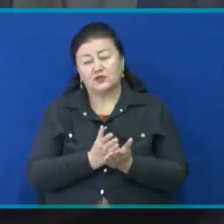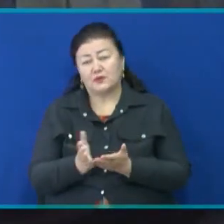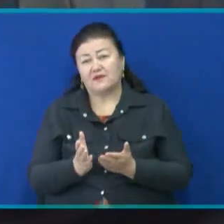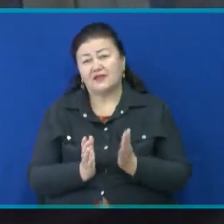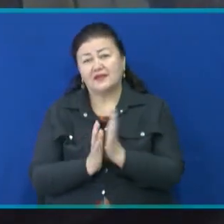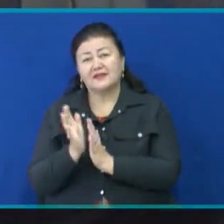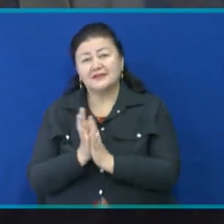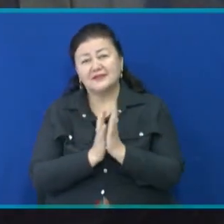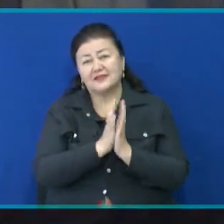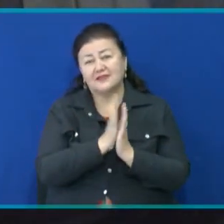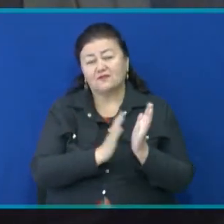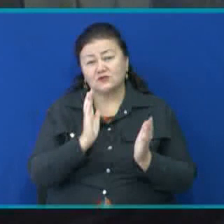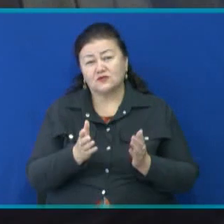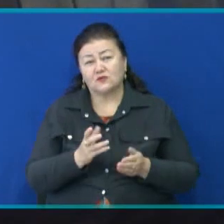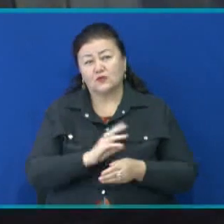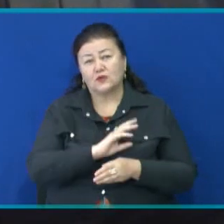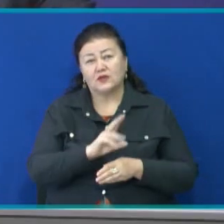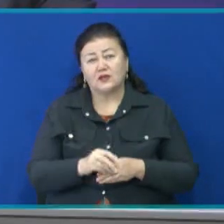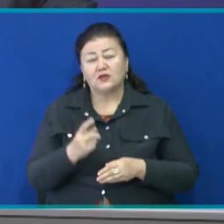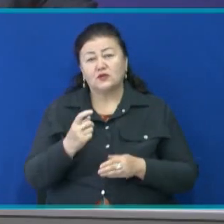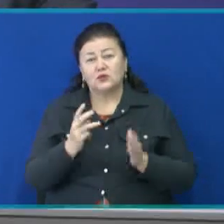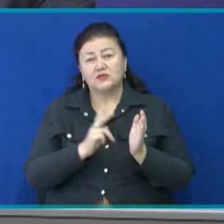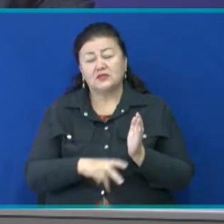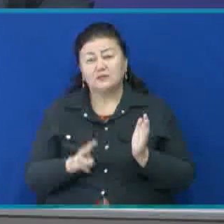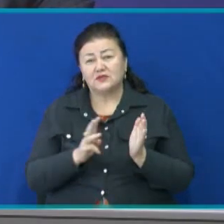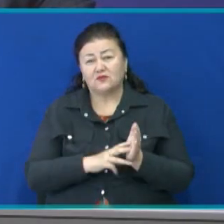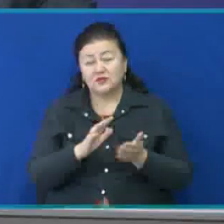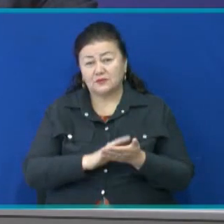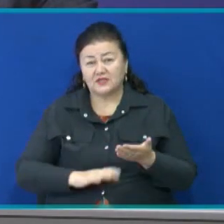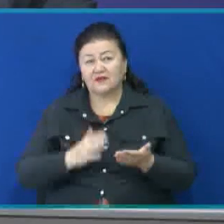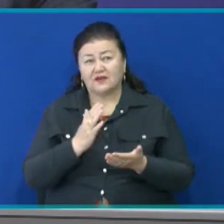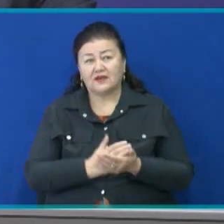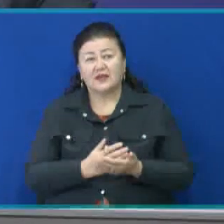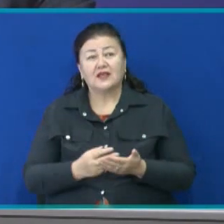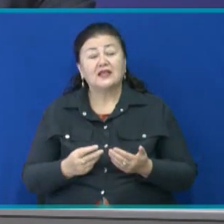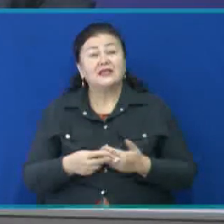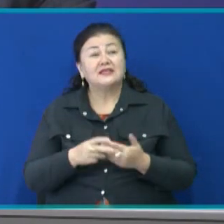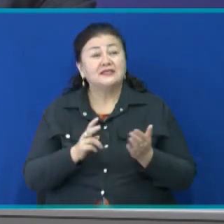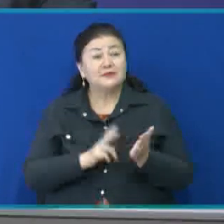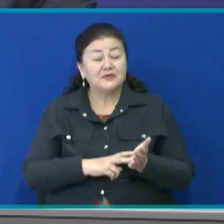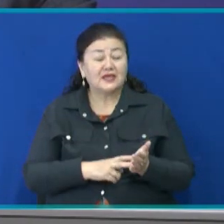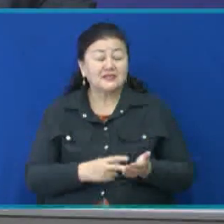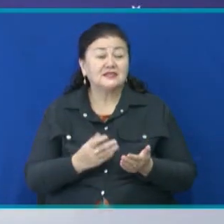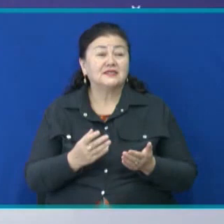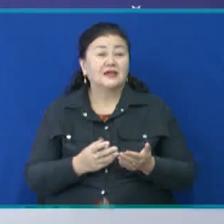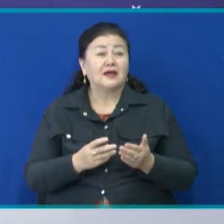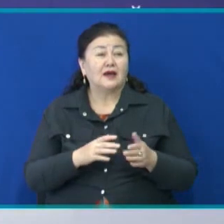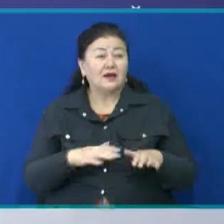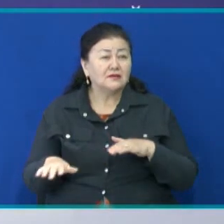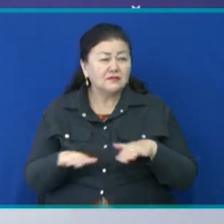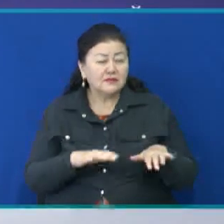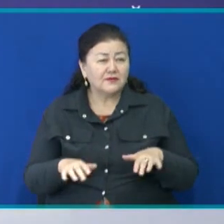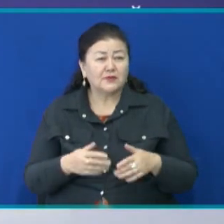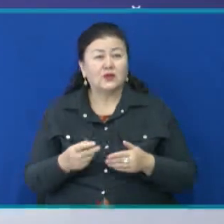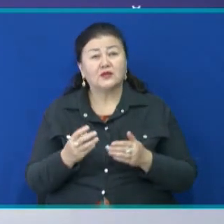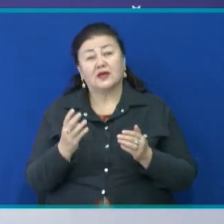начала июля поступило уже 178 заявок. 77 из них находятся на рассмотрении, а 15 уже одобрены. Проект, связанный с